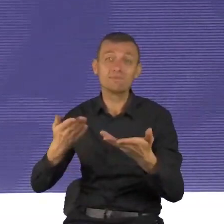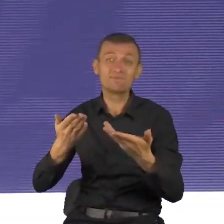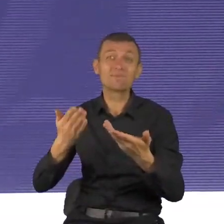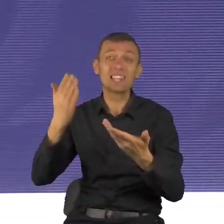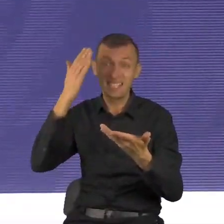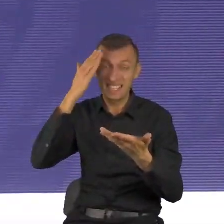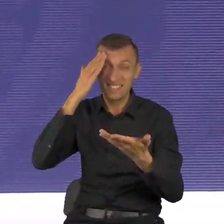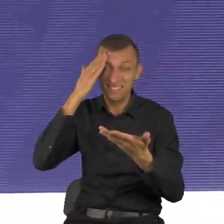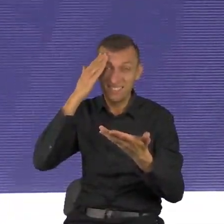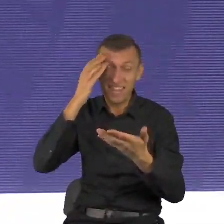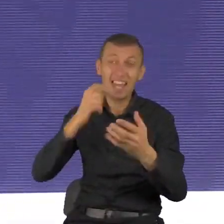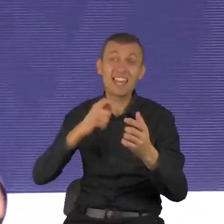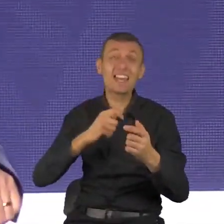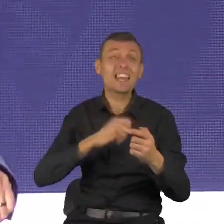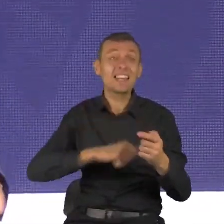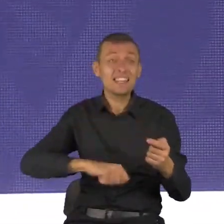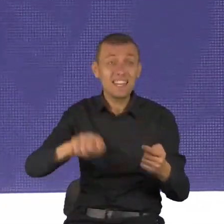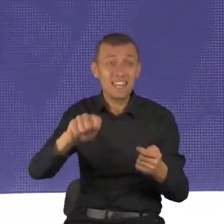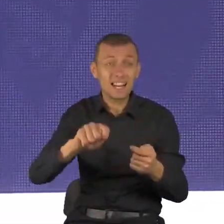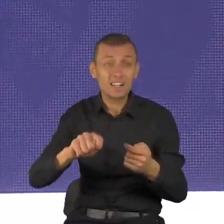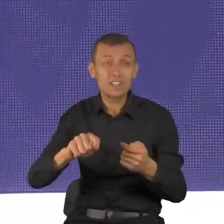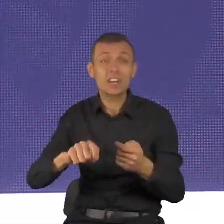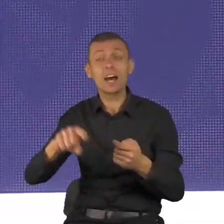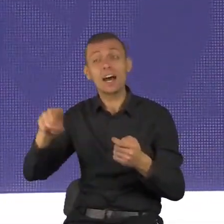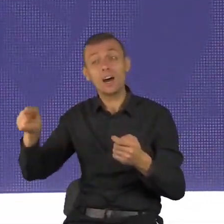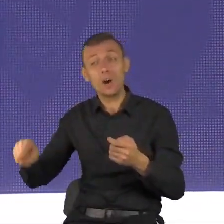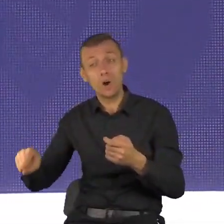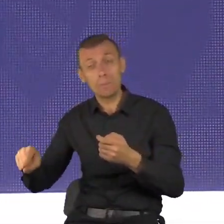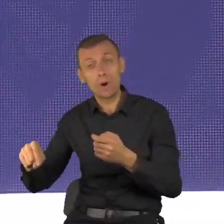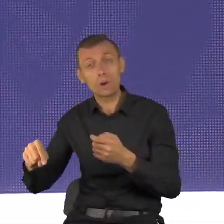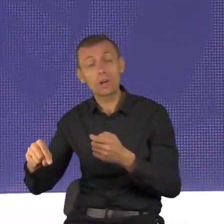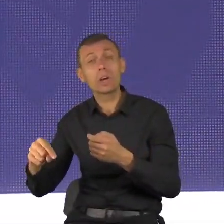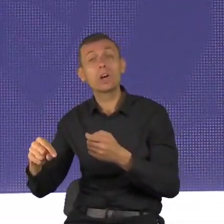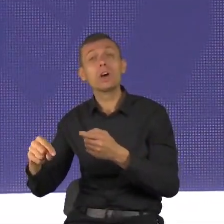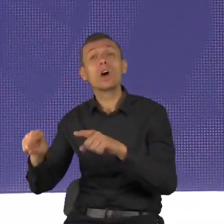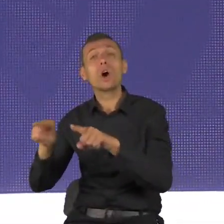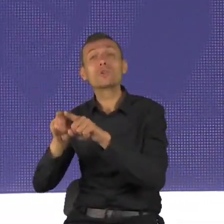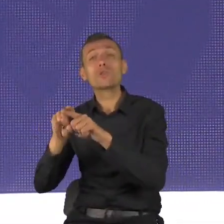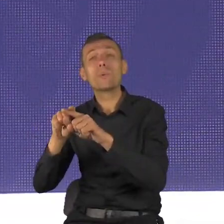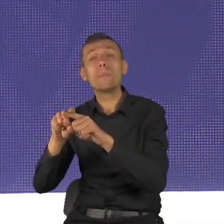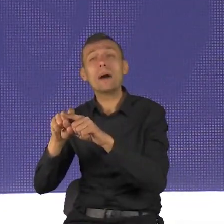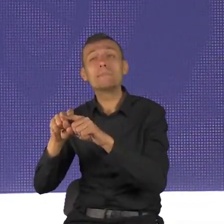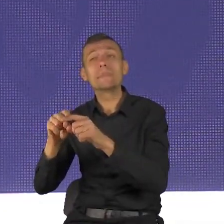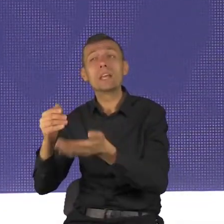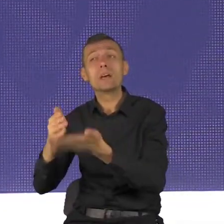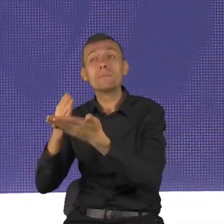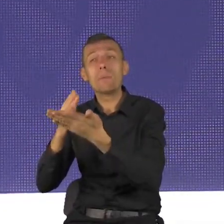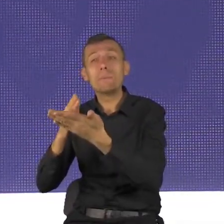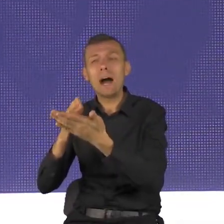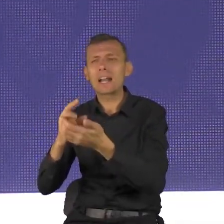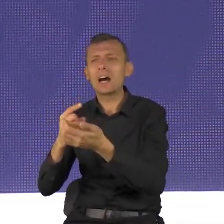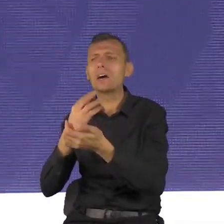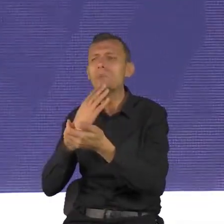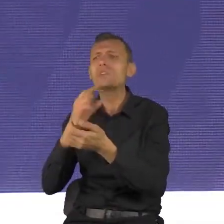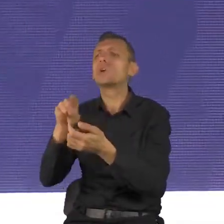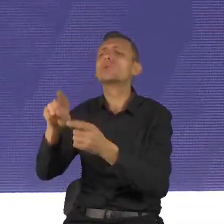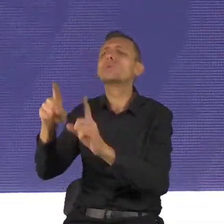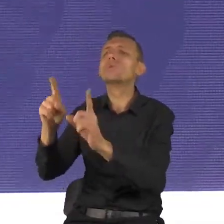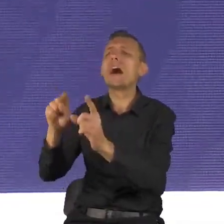Takim pilotem, który chce być w Twoim życiu, jest Jezus Chrystus. Zaproś więc Go